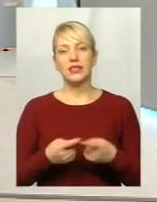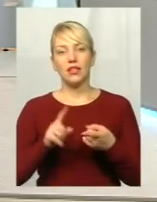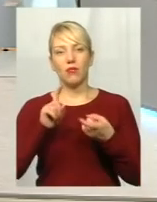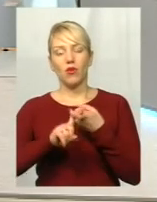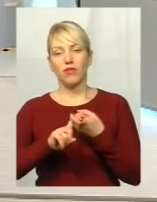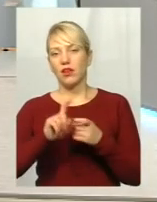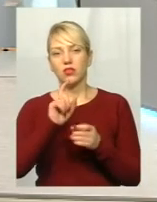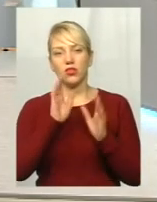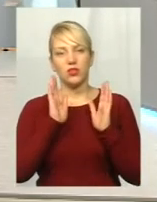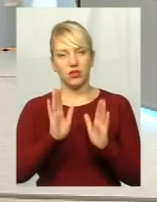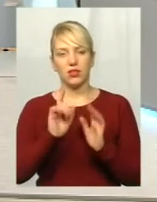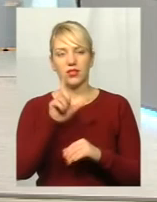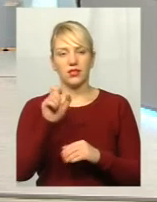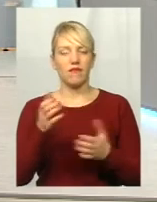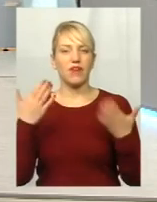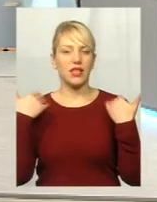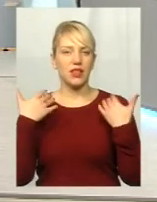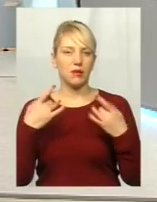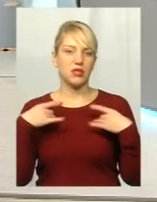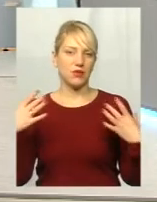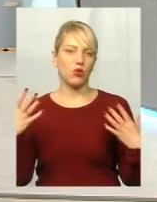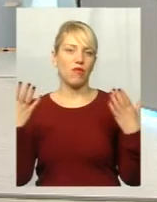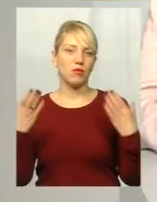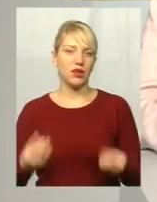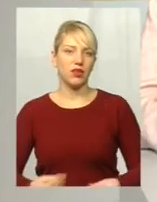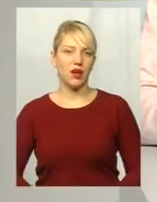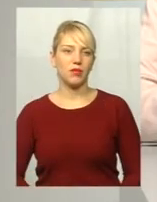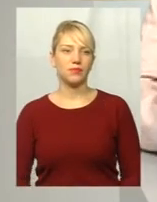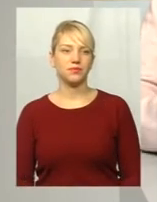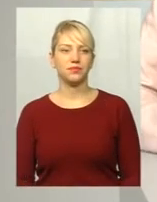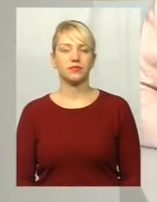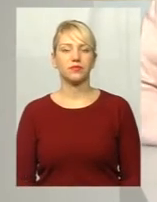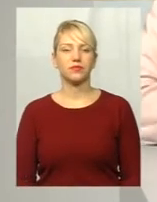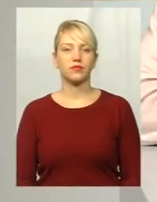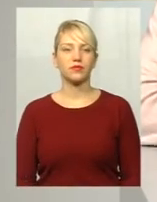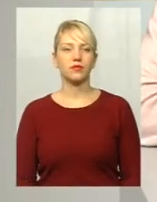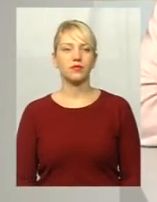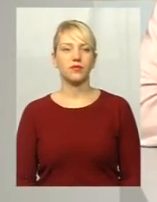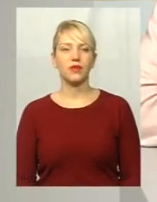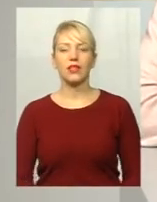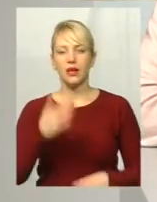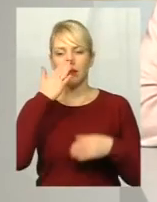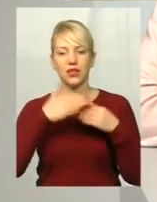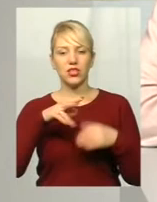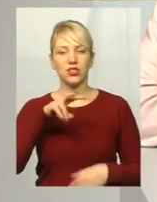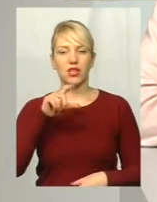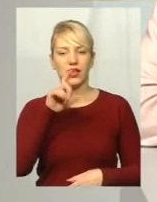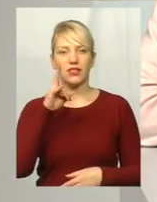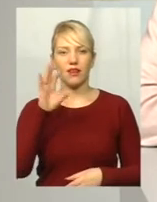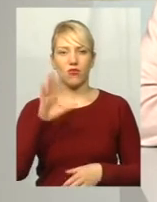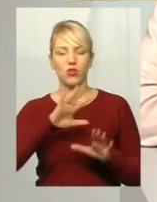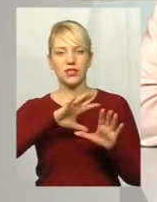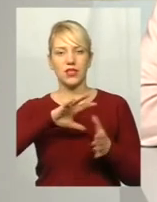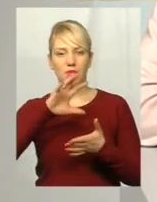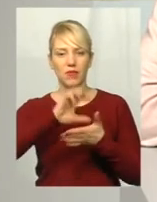з вихідними святковими днями. Ідемо далі. З Ближнього Лезнева забрали маршрут